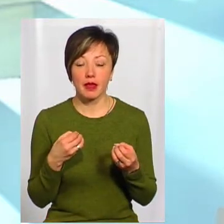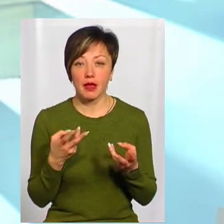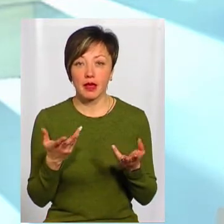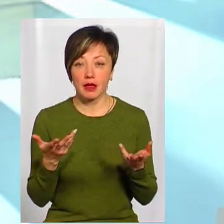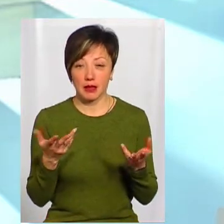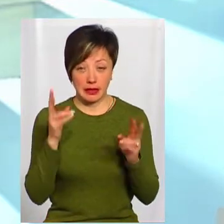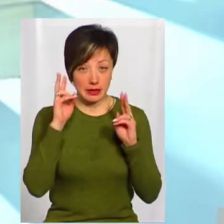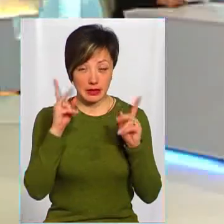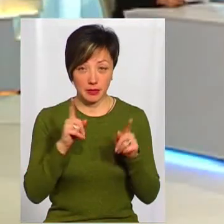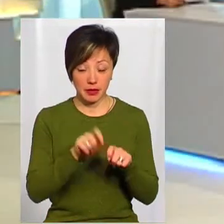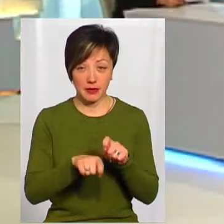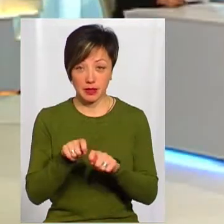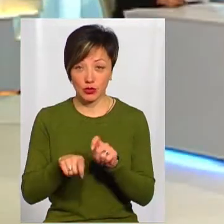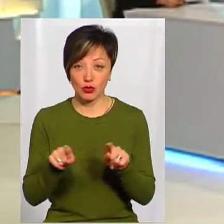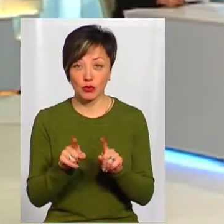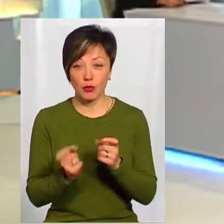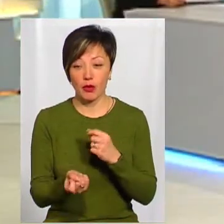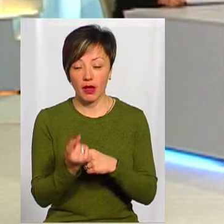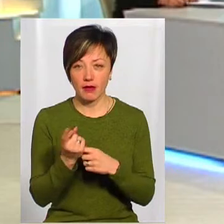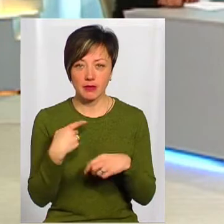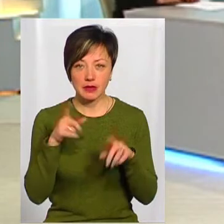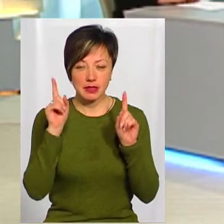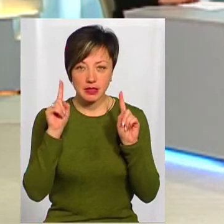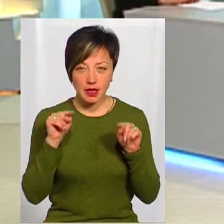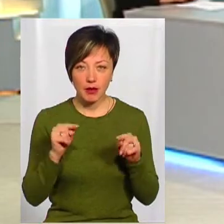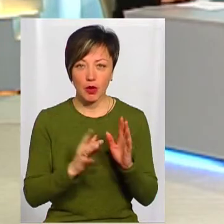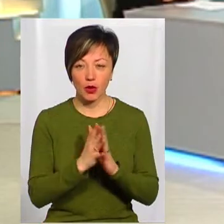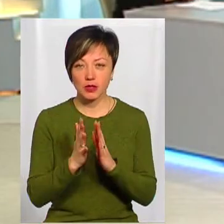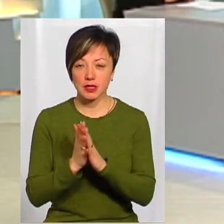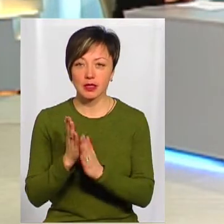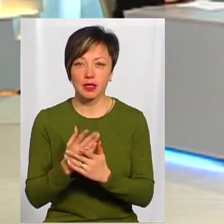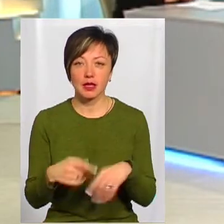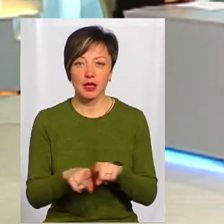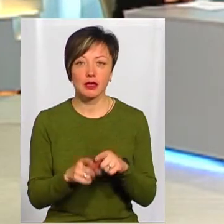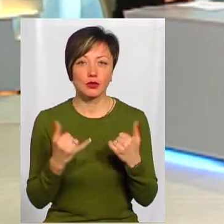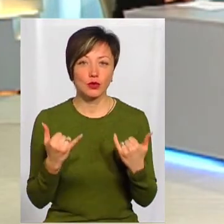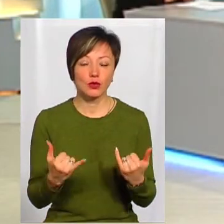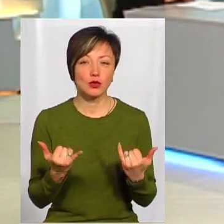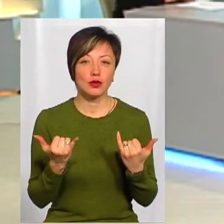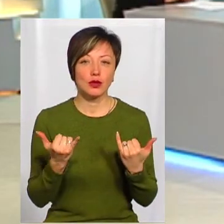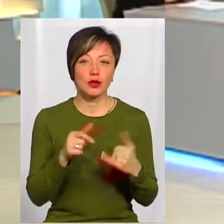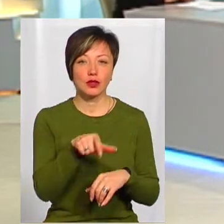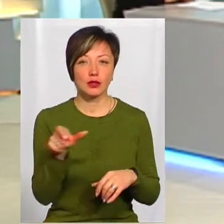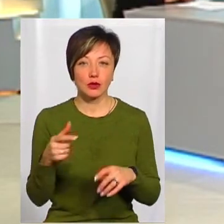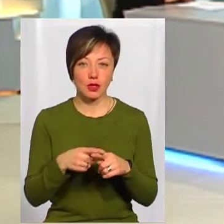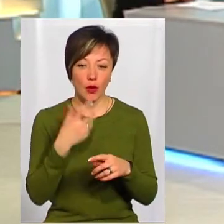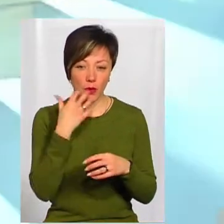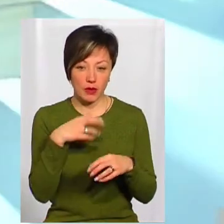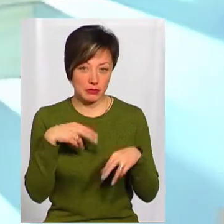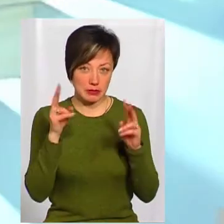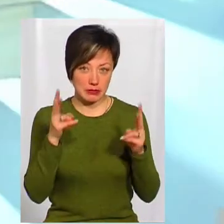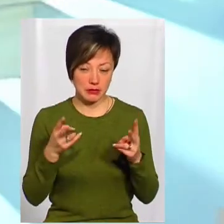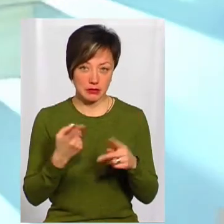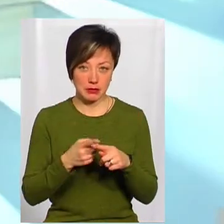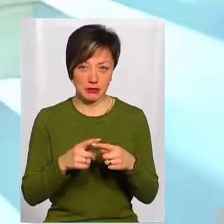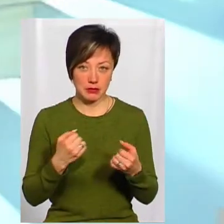відстежиш, як воно, от що тут появиться. Ми знаємо, рослини є такі, що люди сьогодні вже опікаються, не знають,